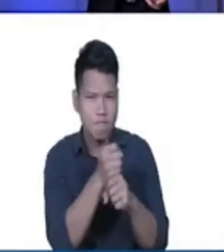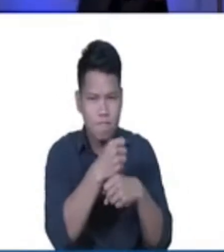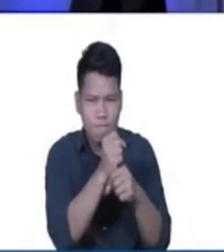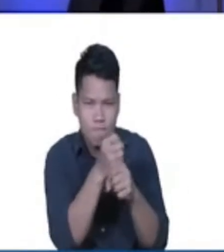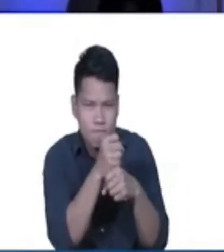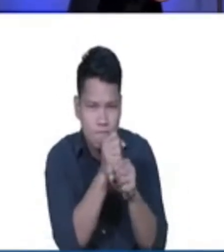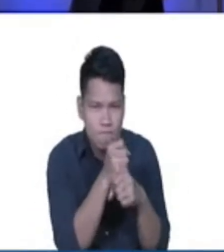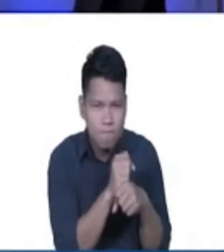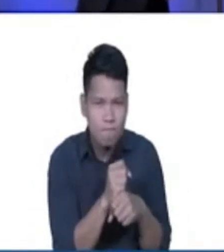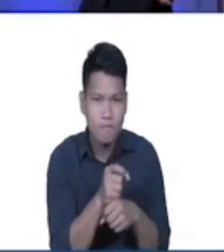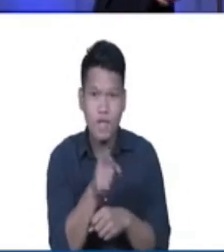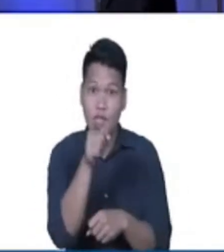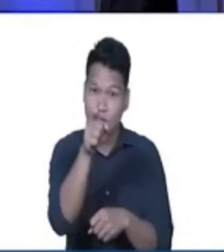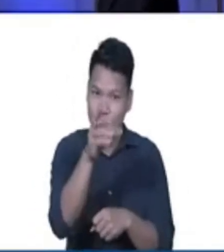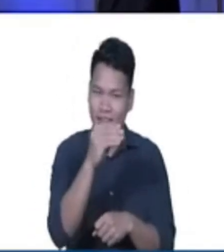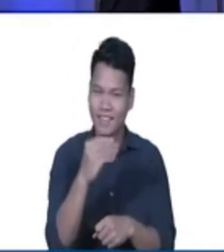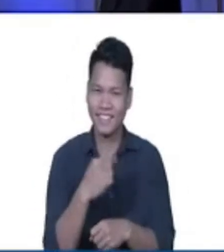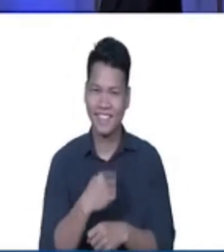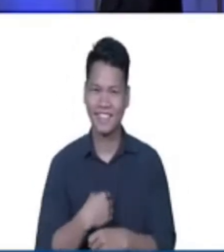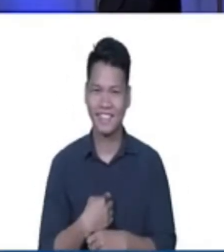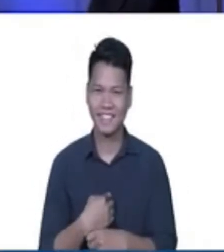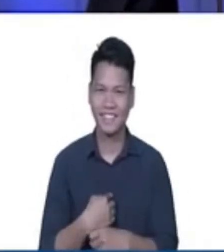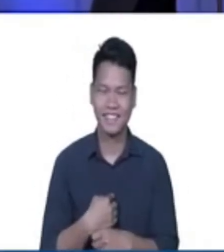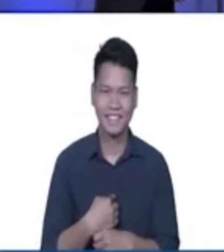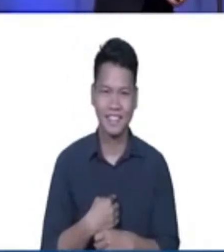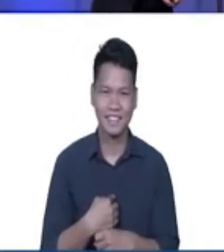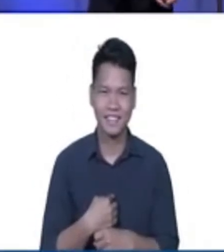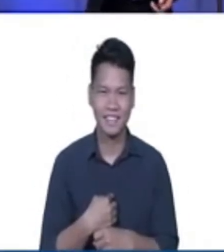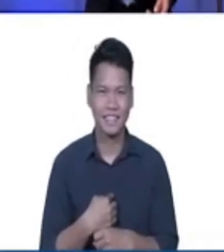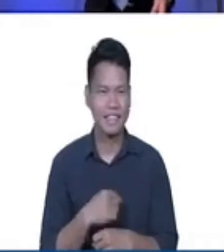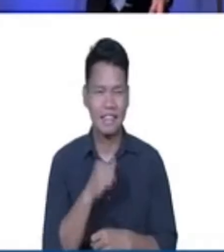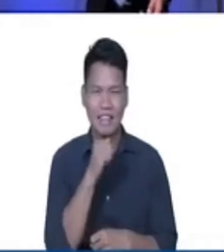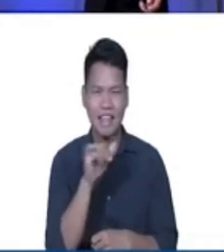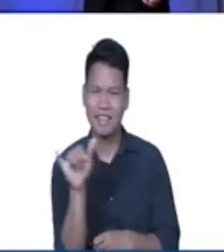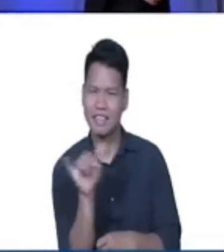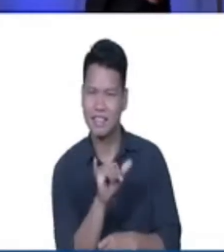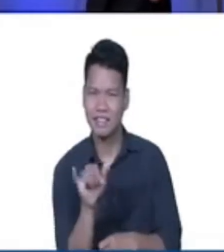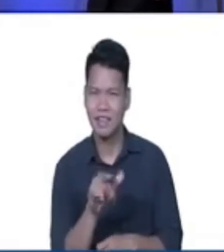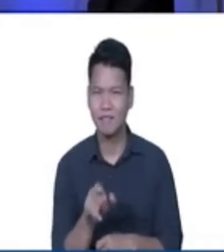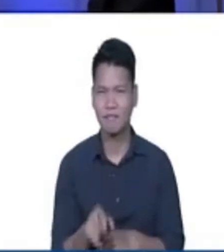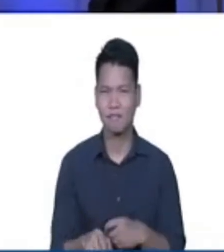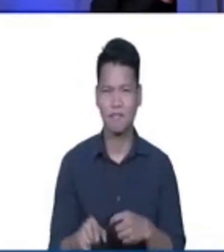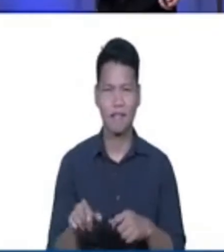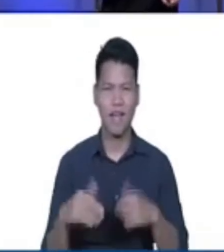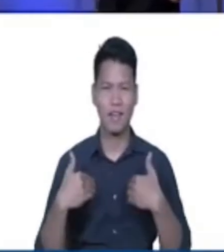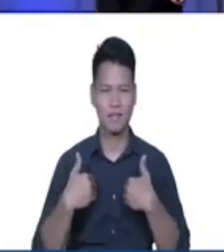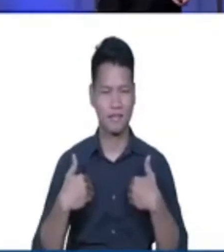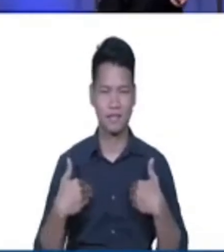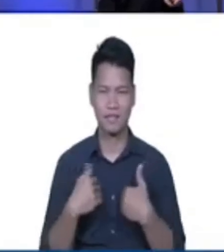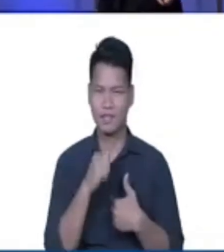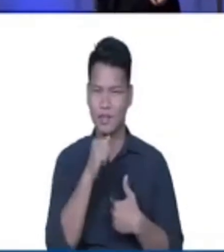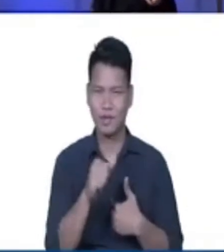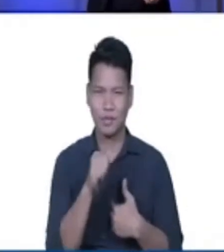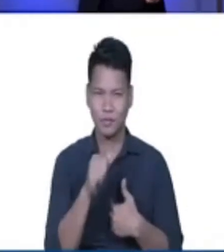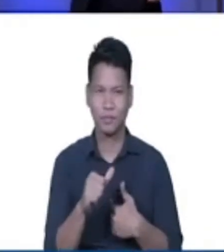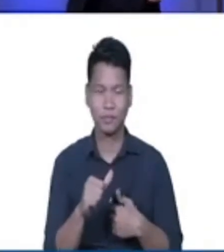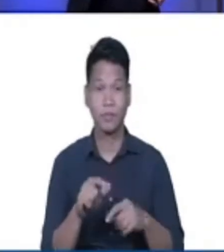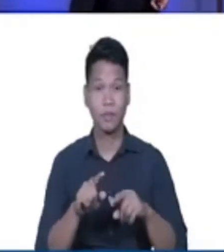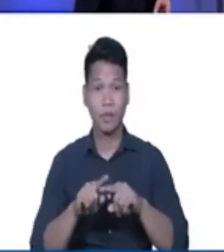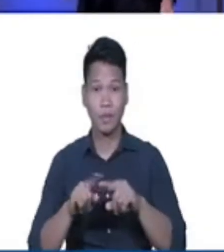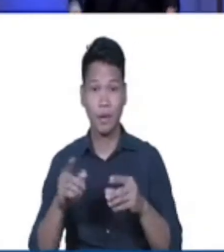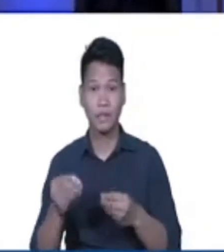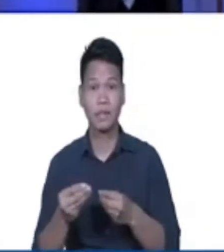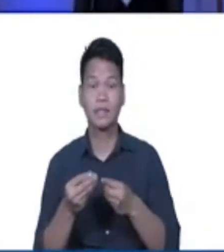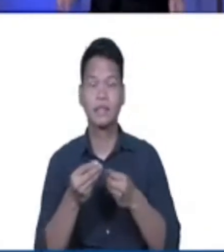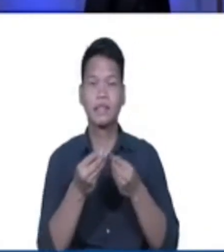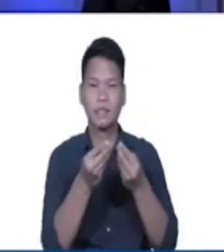created you and me, It is not the same with these animals. He gave us a frontal lobe that